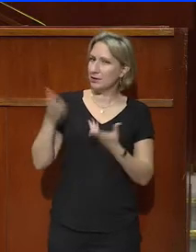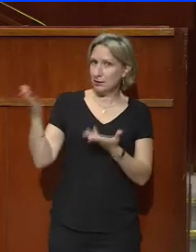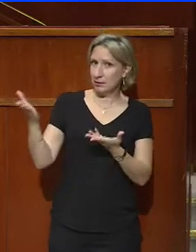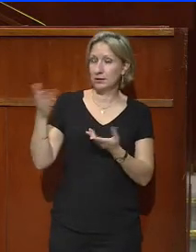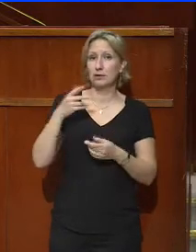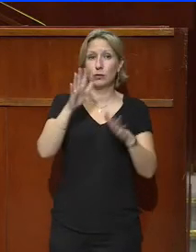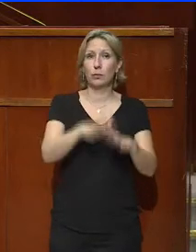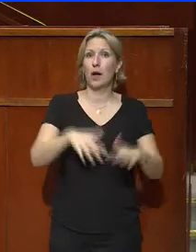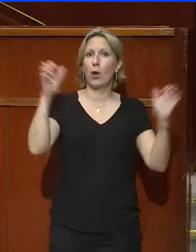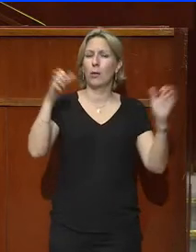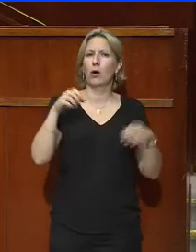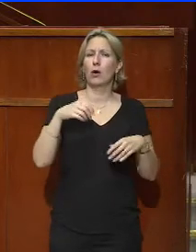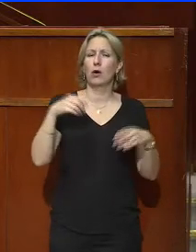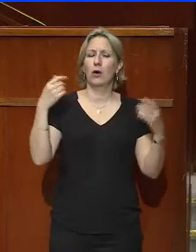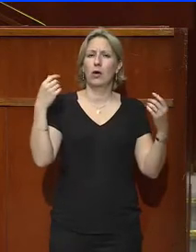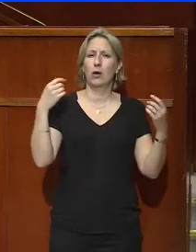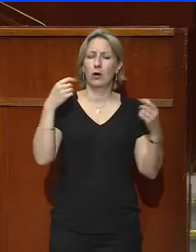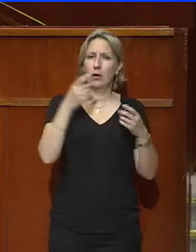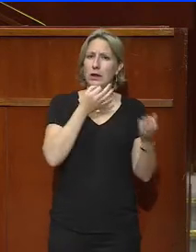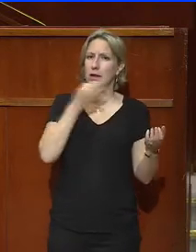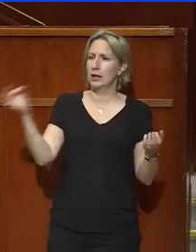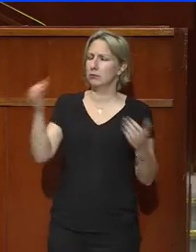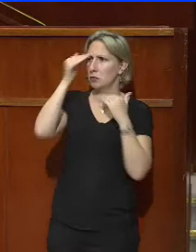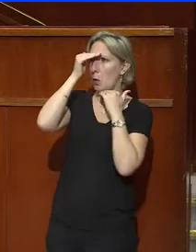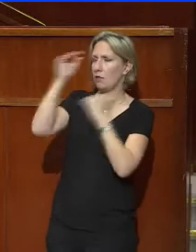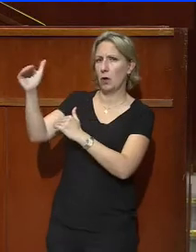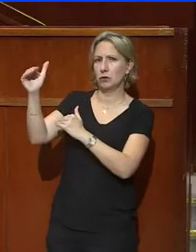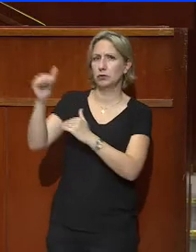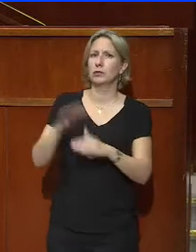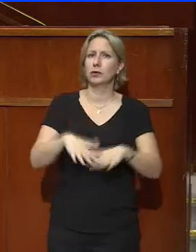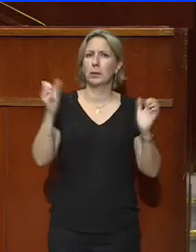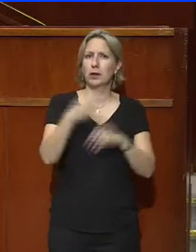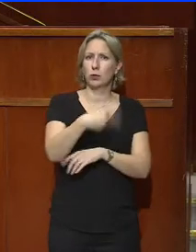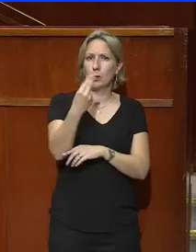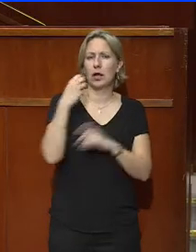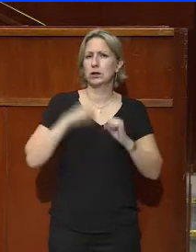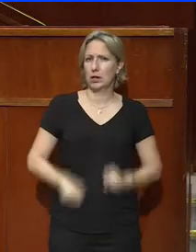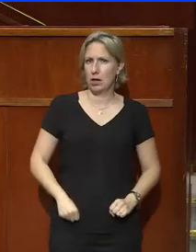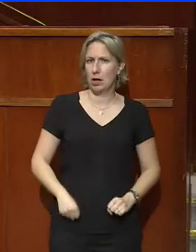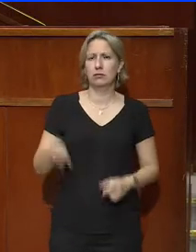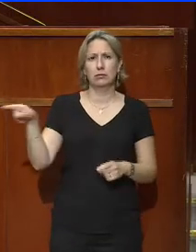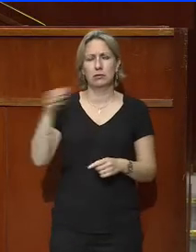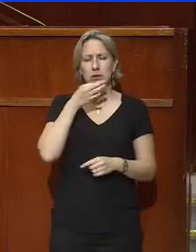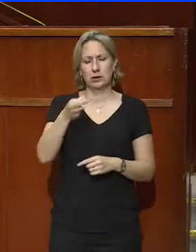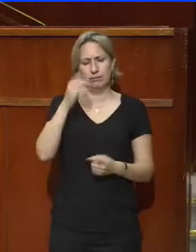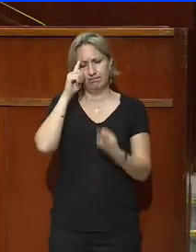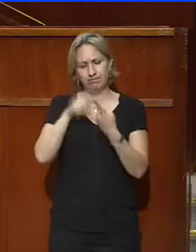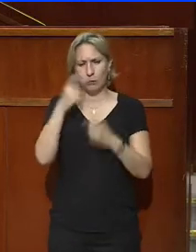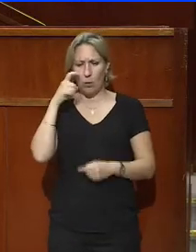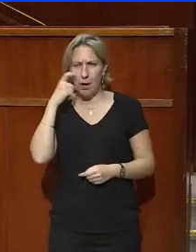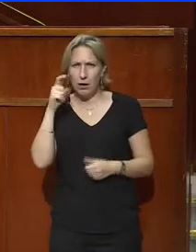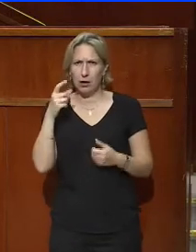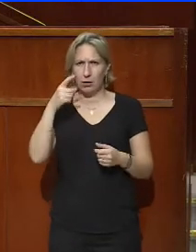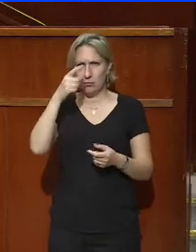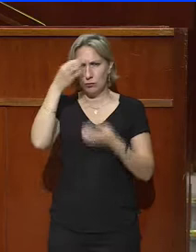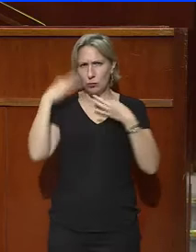confiance du Parlement sur les constats qui vous paraissaient objectifs, sur des urgences que vous avez identifiées, sur les